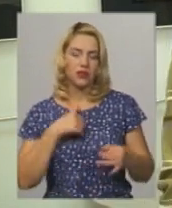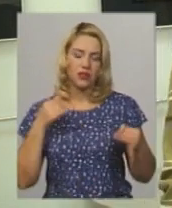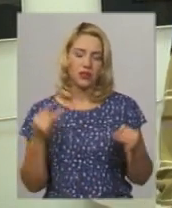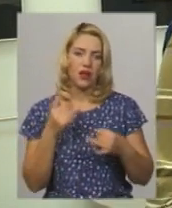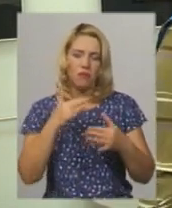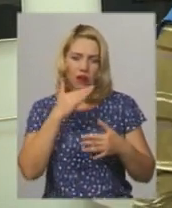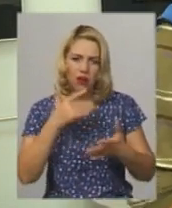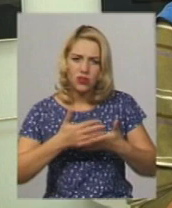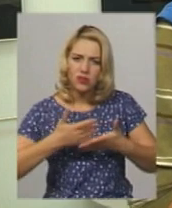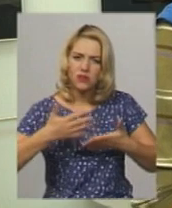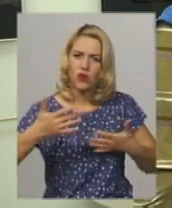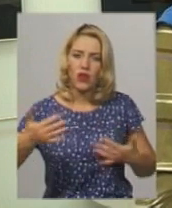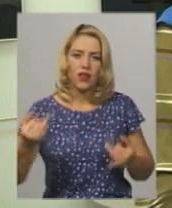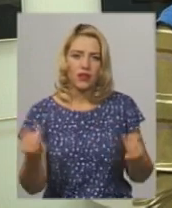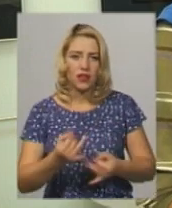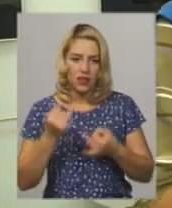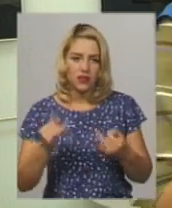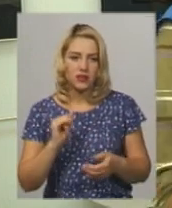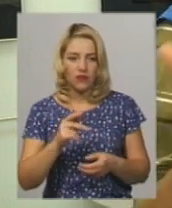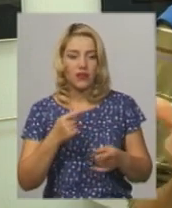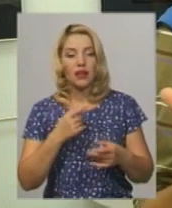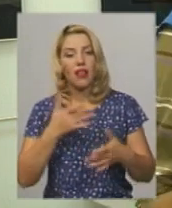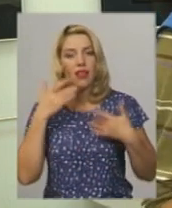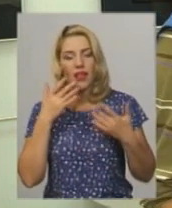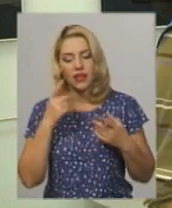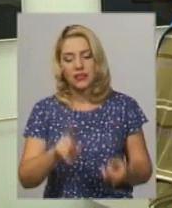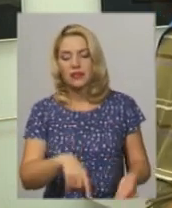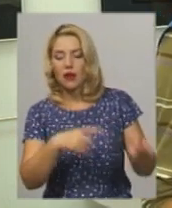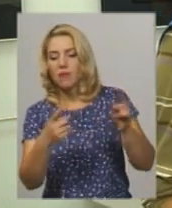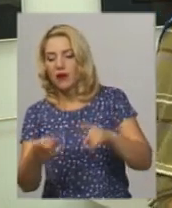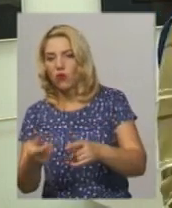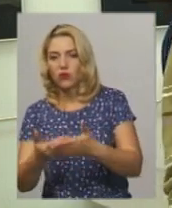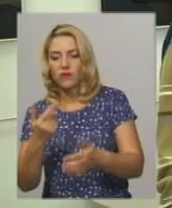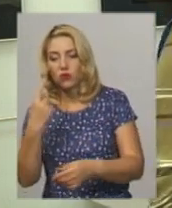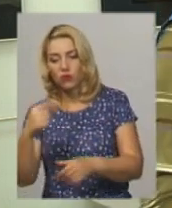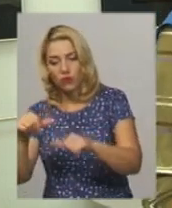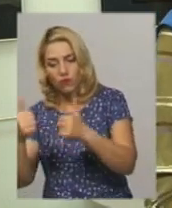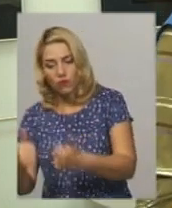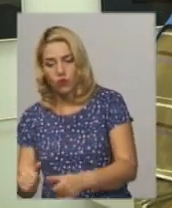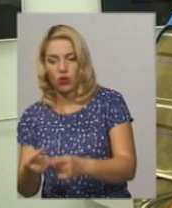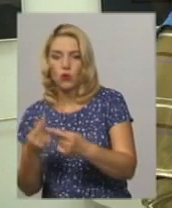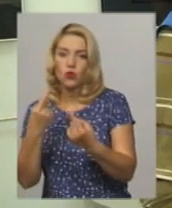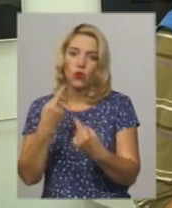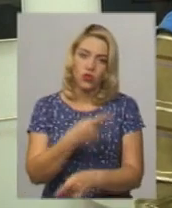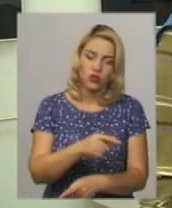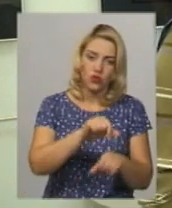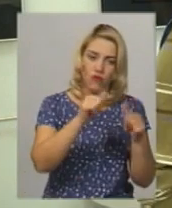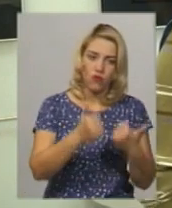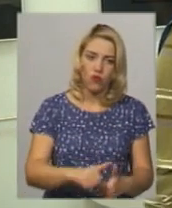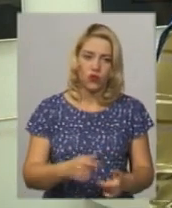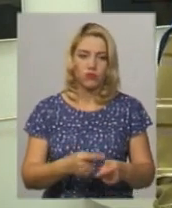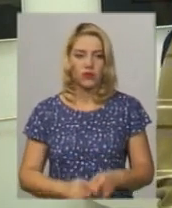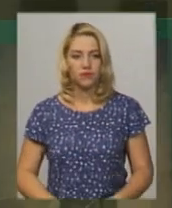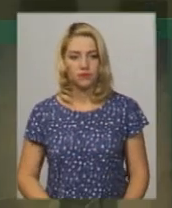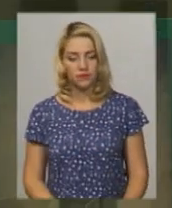інтересів і легкість переходу від однієї форм до іншої, від одного стилю фотографії до іншого.